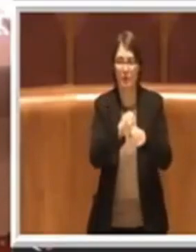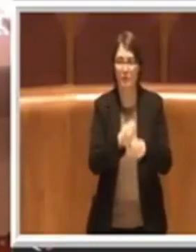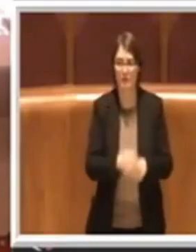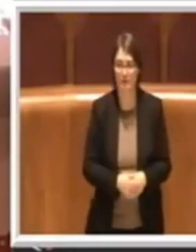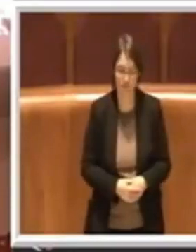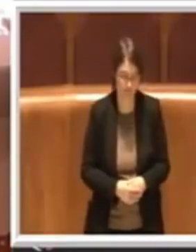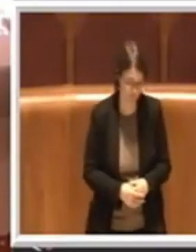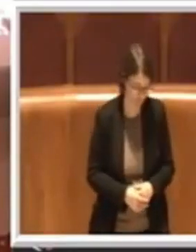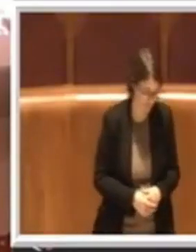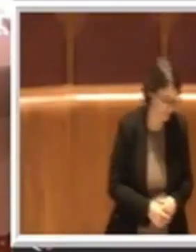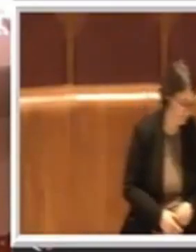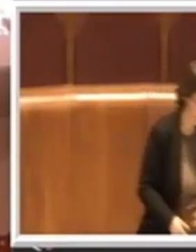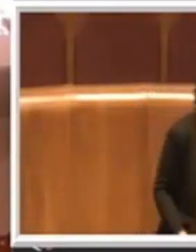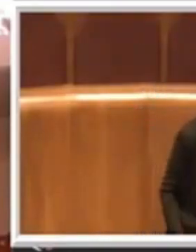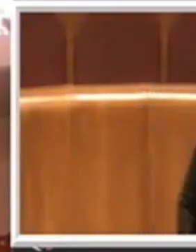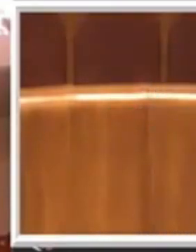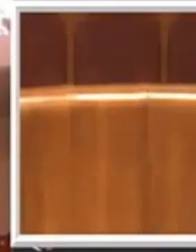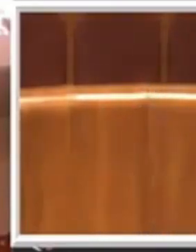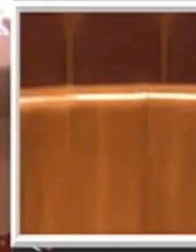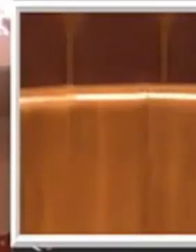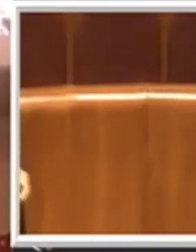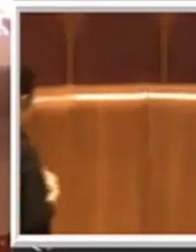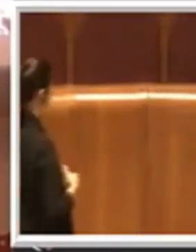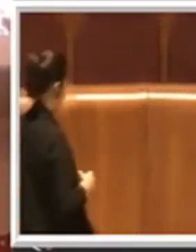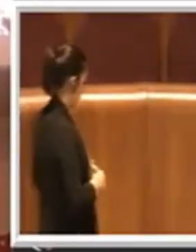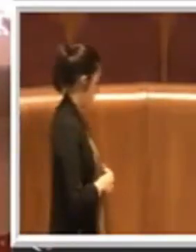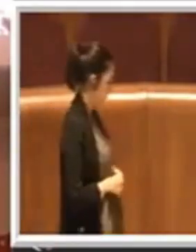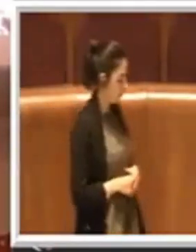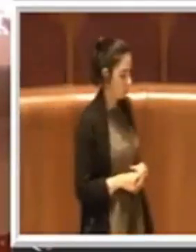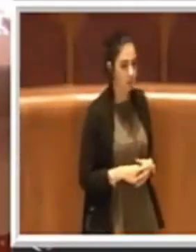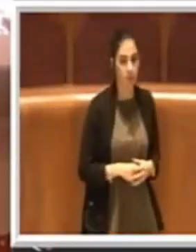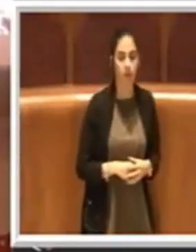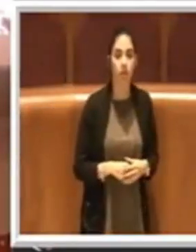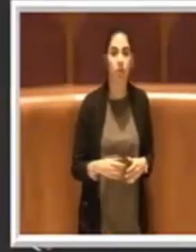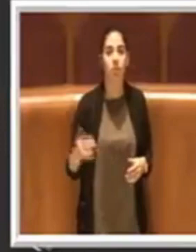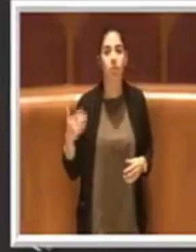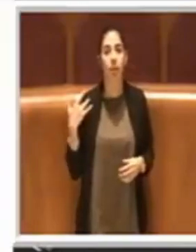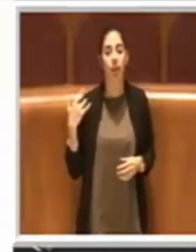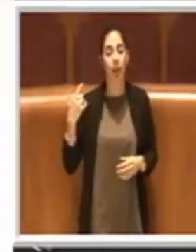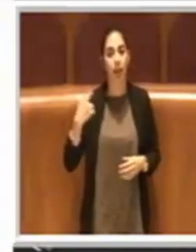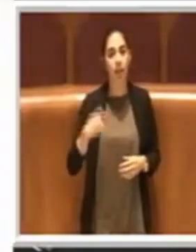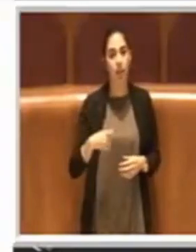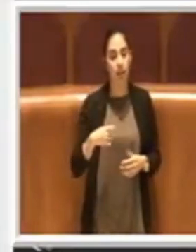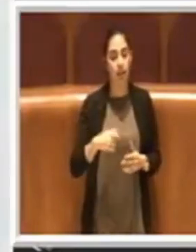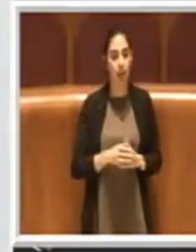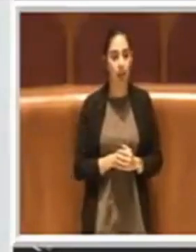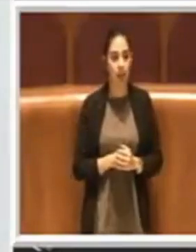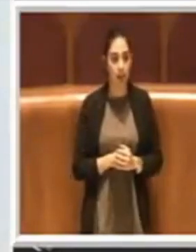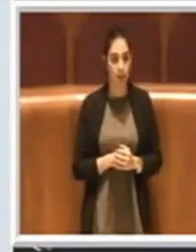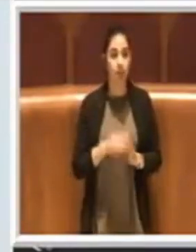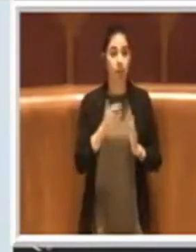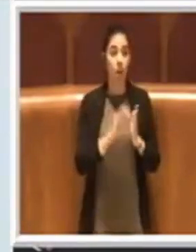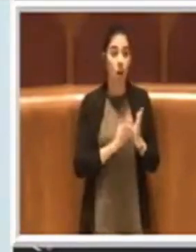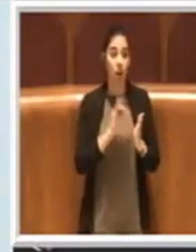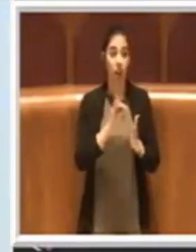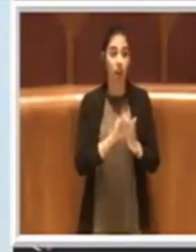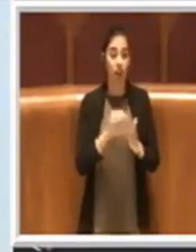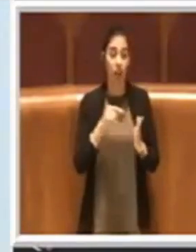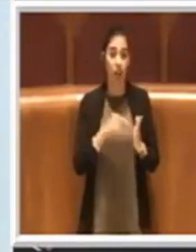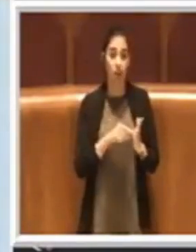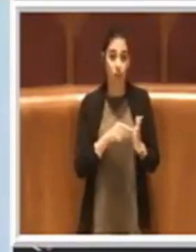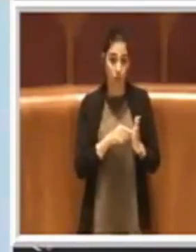Grazie Presidente, questo è un ordine del giorno, diciamo che è